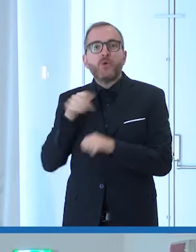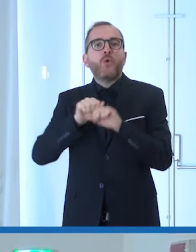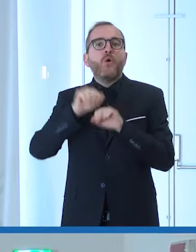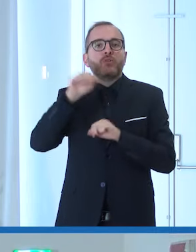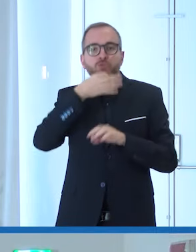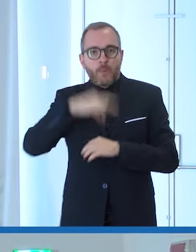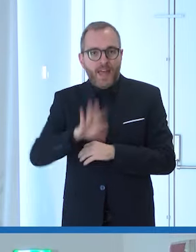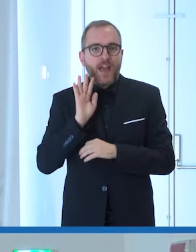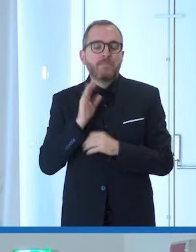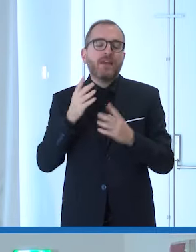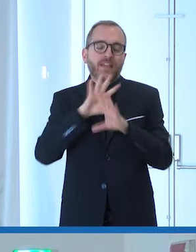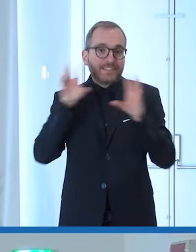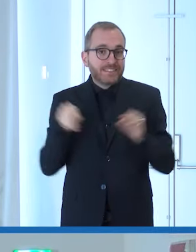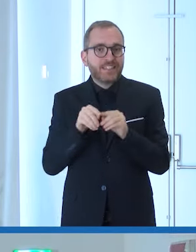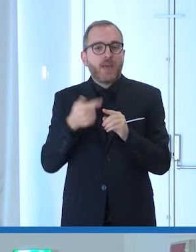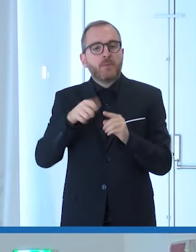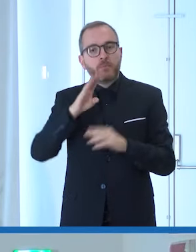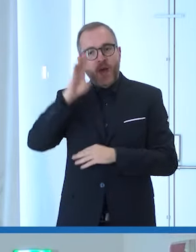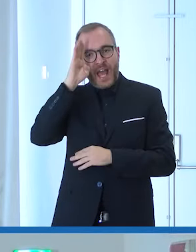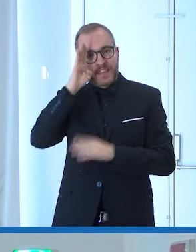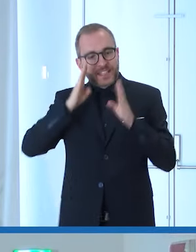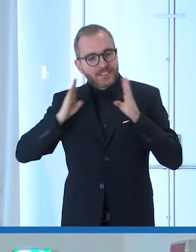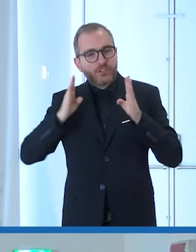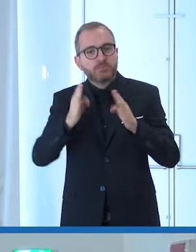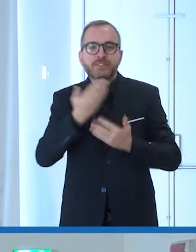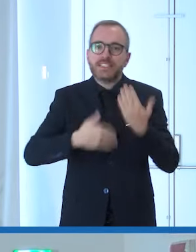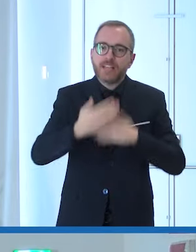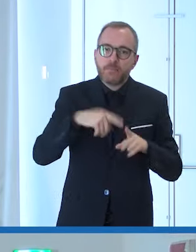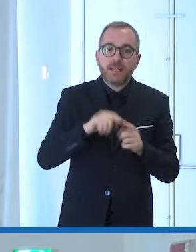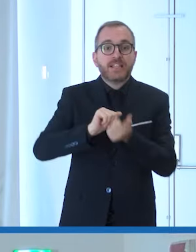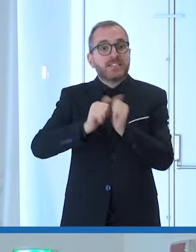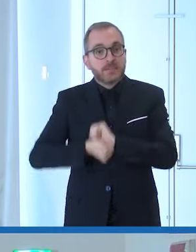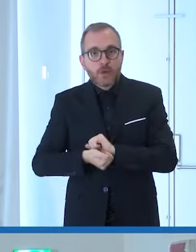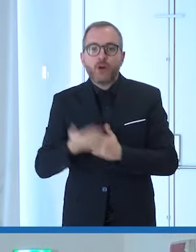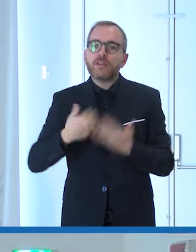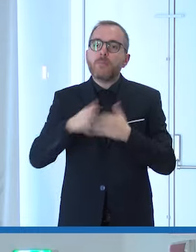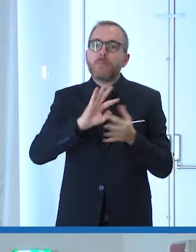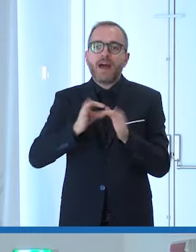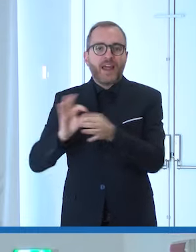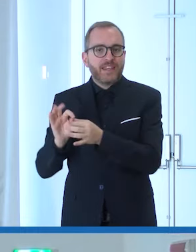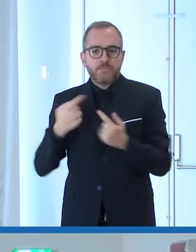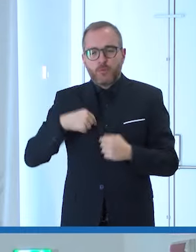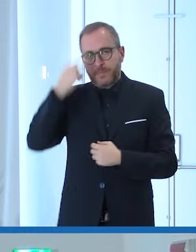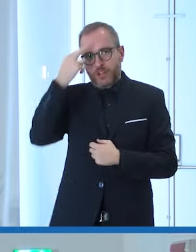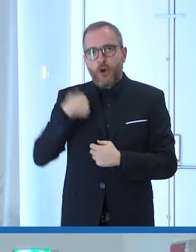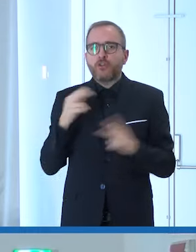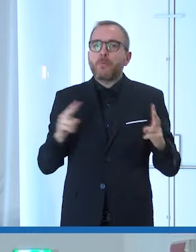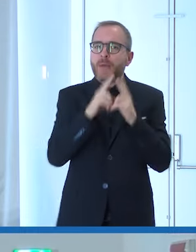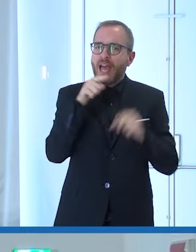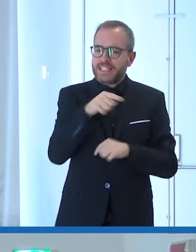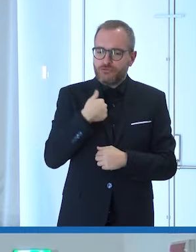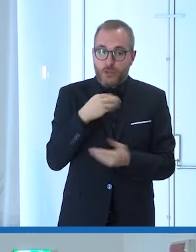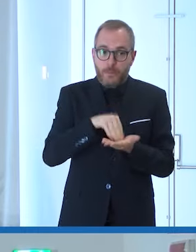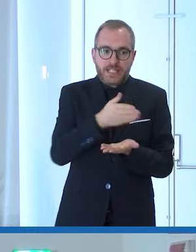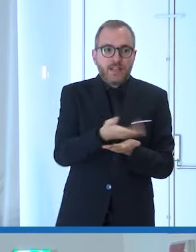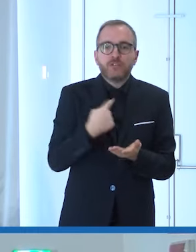particolare verso disabilità, verso lo sport paralimpico ricordo io ero a Parigi e l'unica agenzia vera